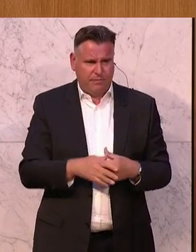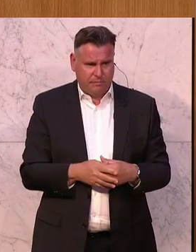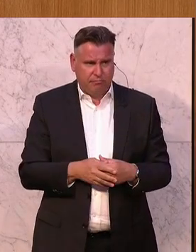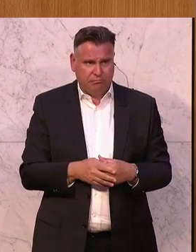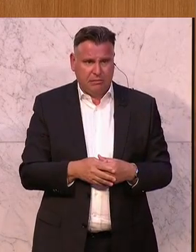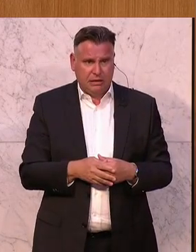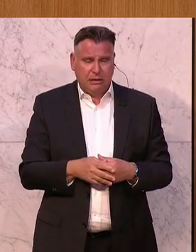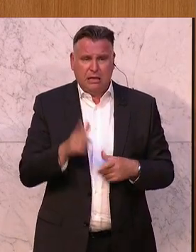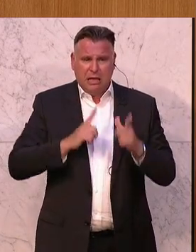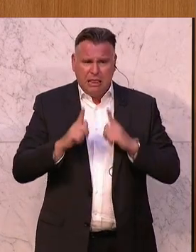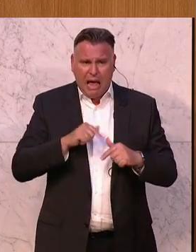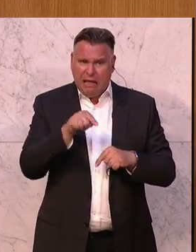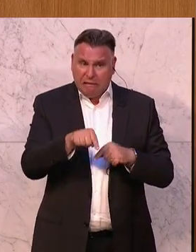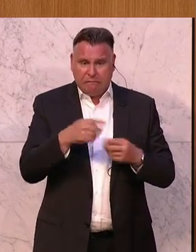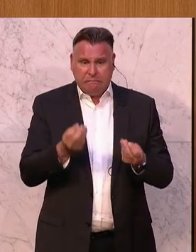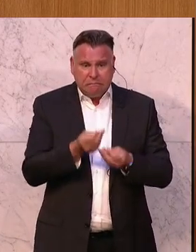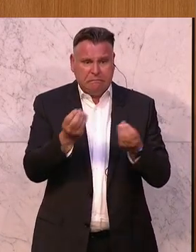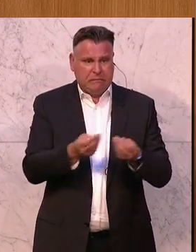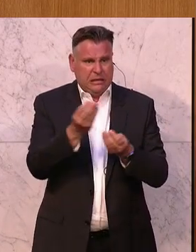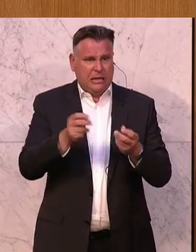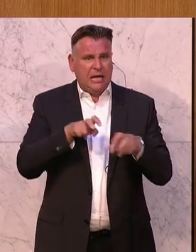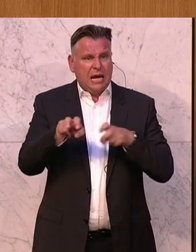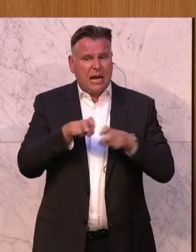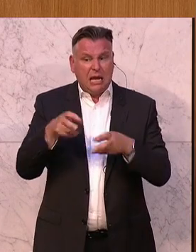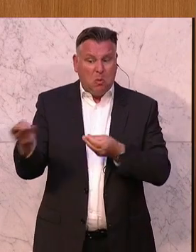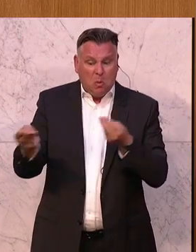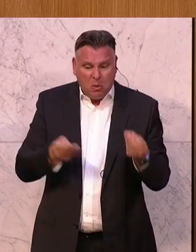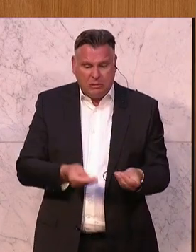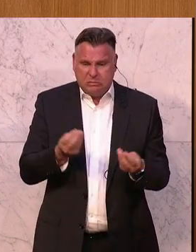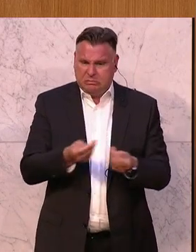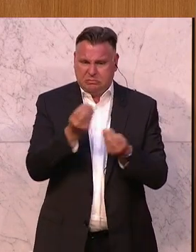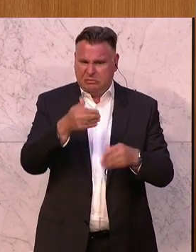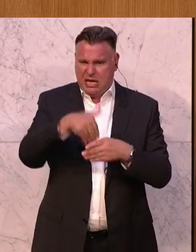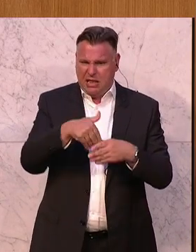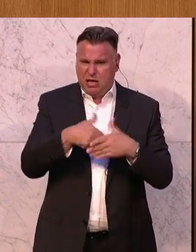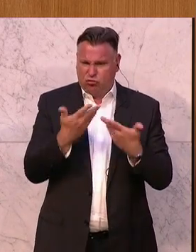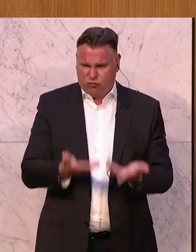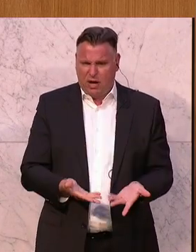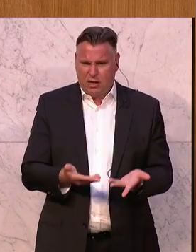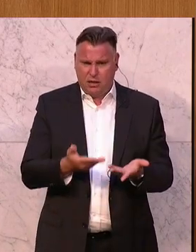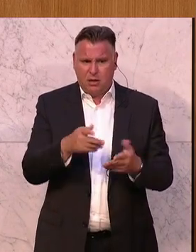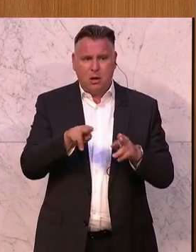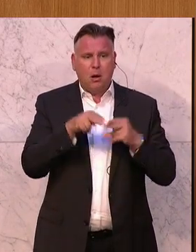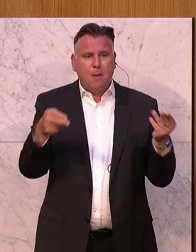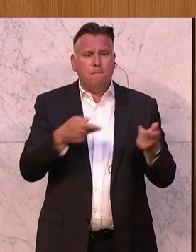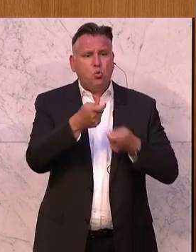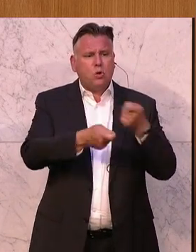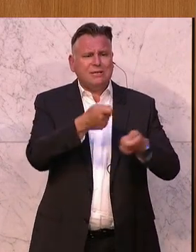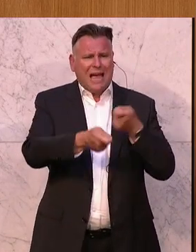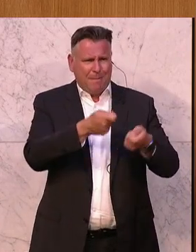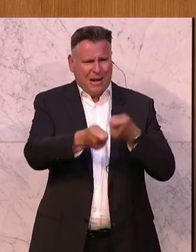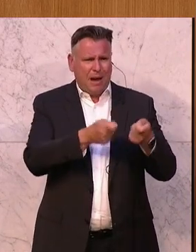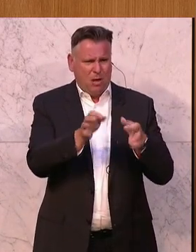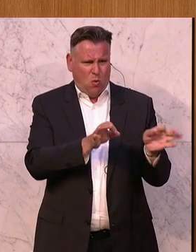Leider ist es ein bisschen holprig, das, was die Regierungsparteien uns vorlegen. Ich meine, die Vorschriften im Bereich der Bundesabgabenordnung,